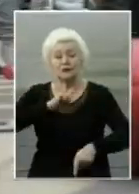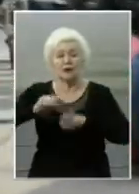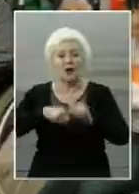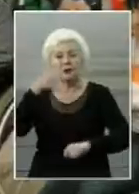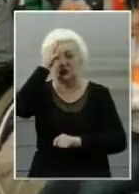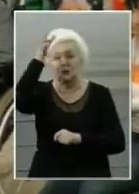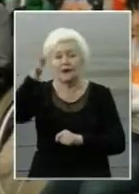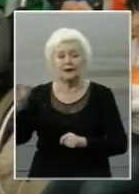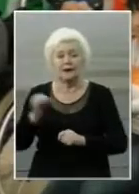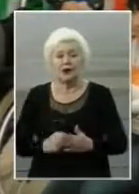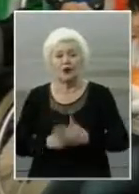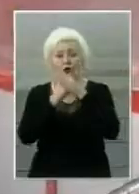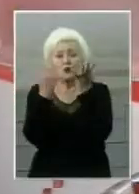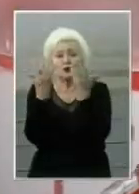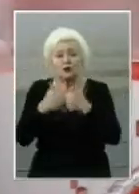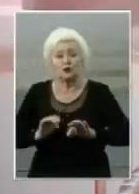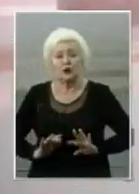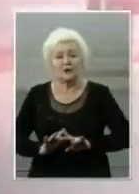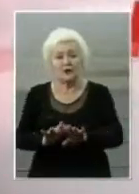опорно-рухового апарату.